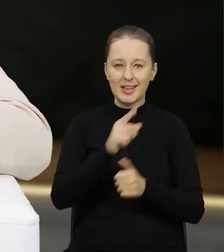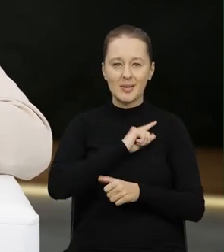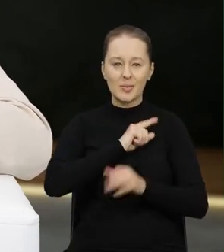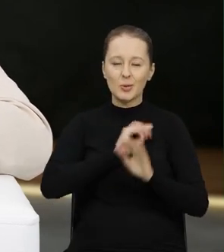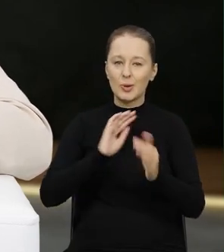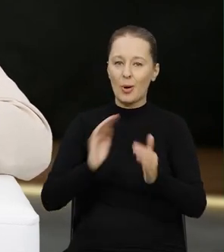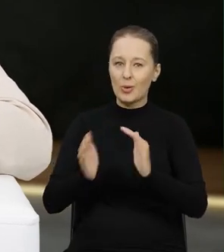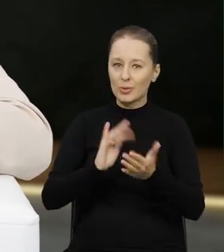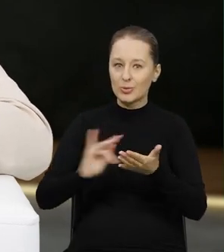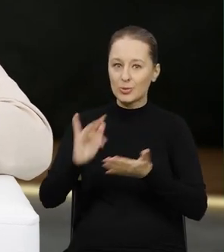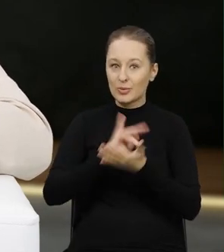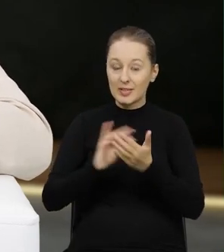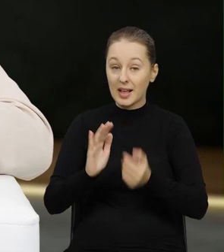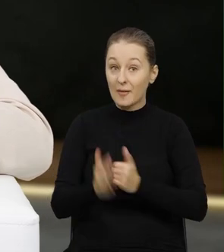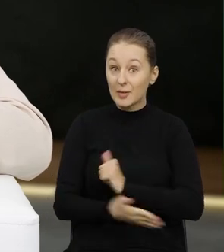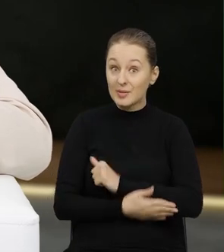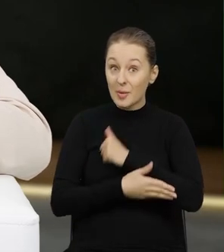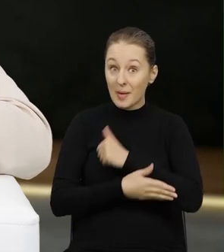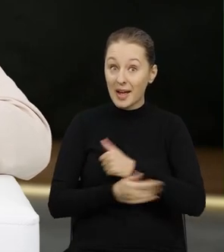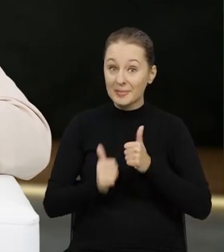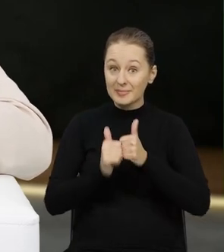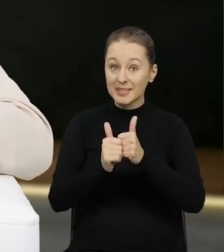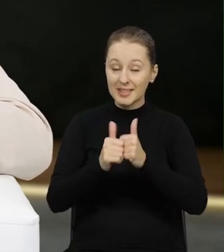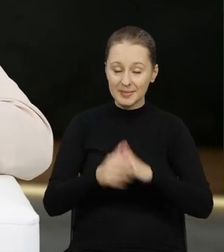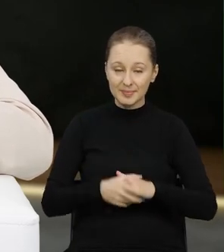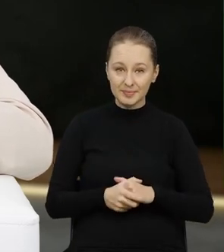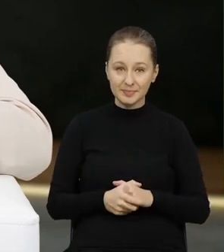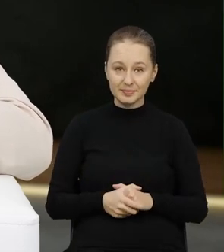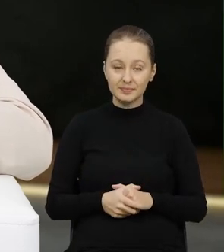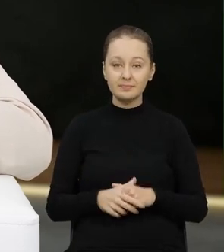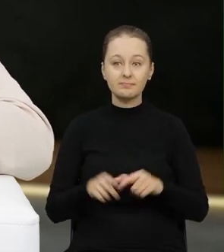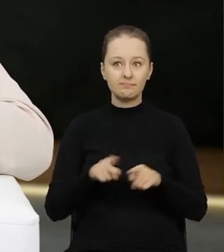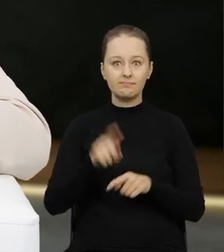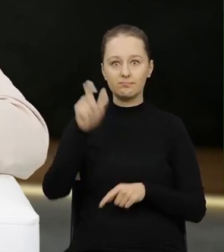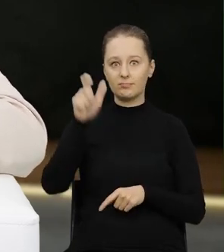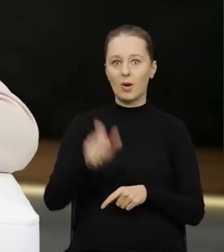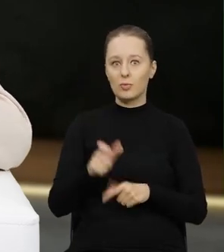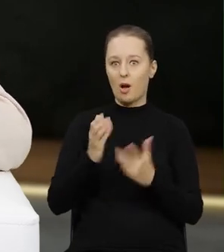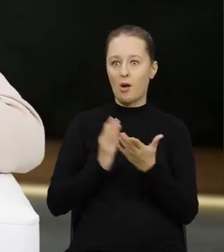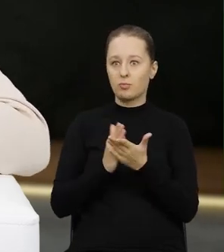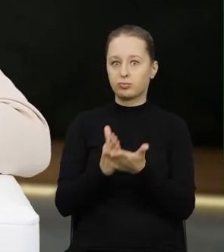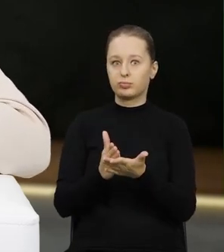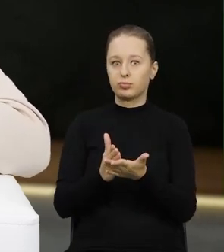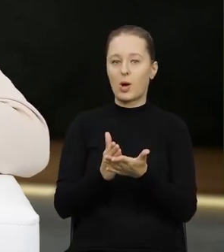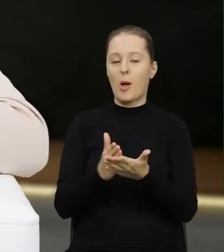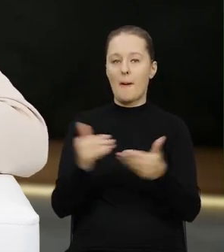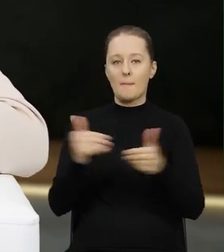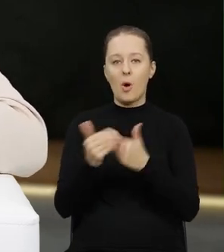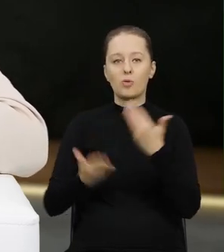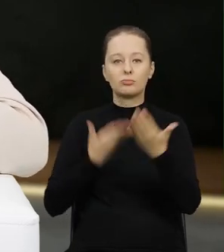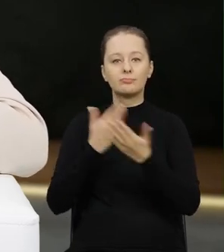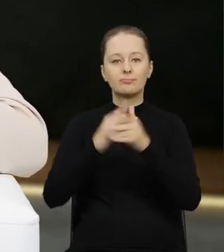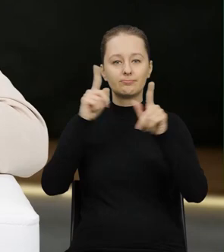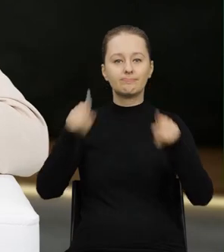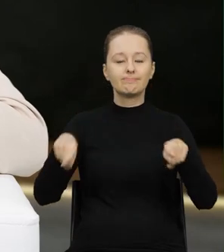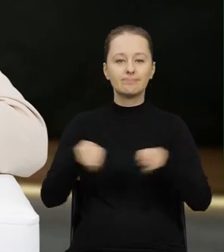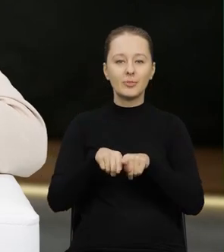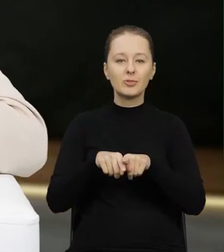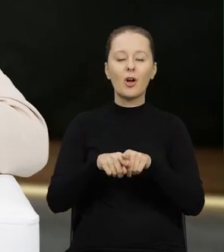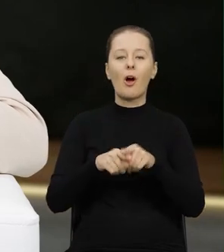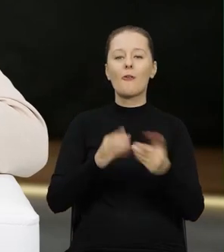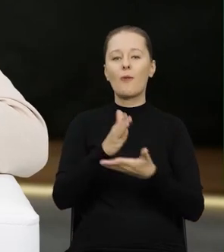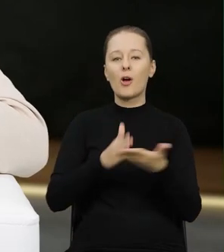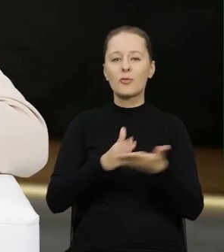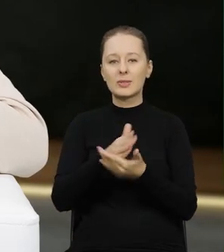Inspekcja Ochrony Środowiska, taka wspomagająca te organy. No i taki funkcjonerusz może zwrócić się z wnioskiem do Wojewódzkiego